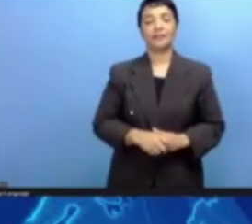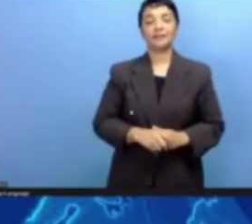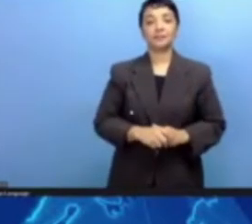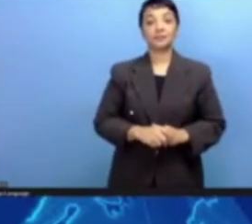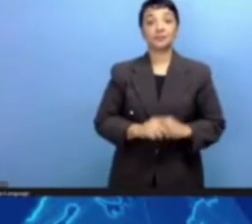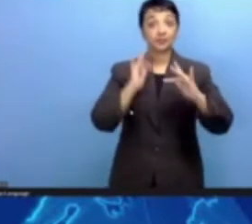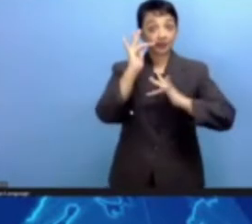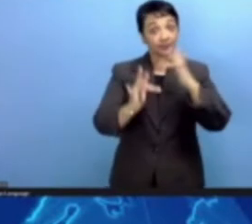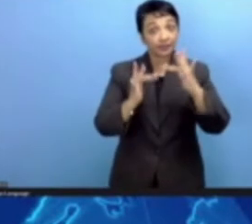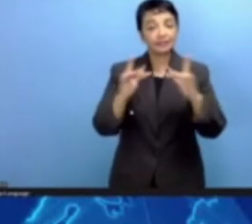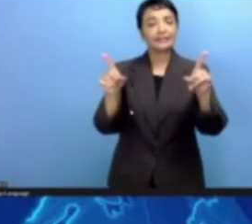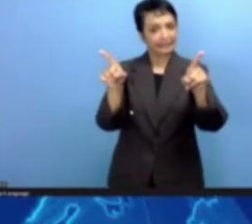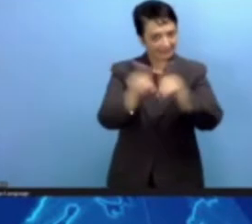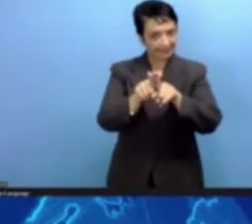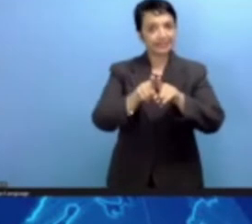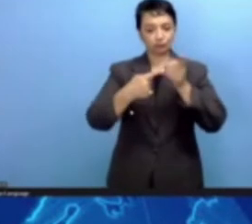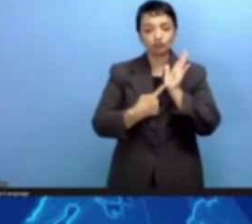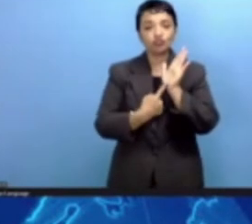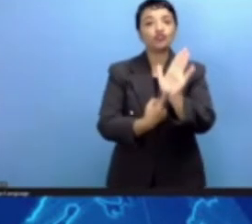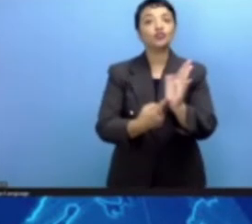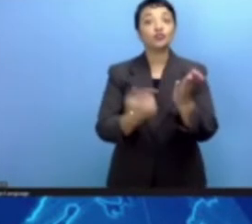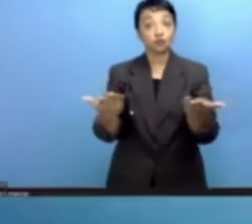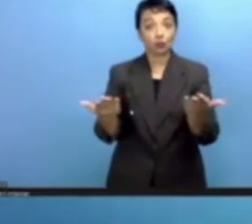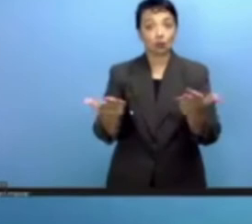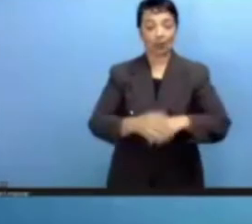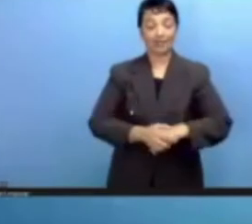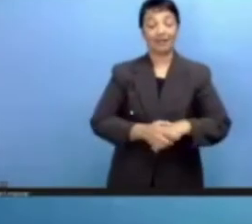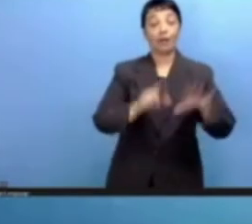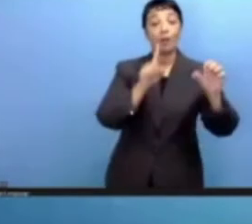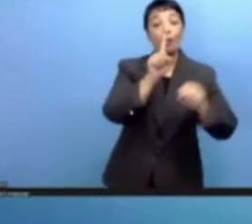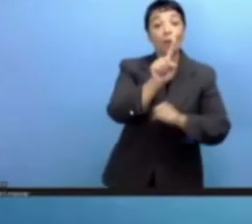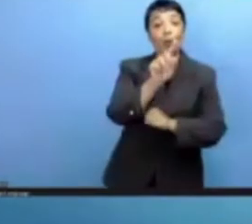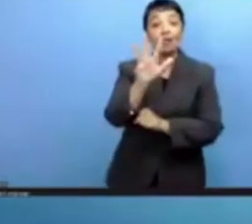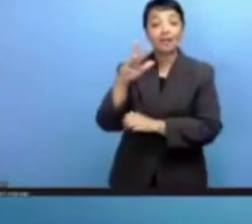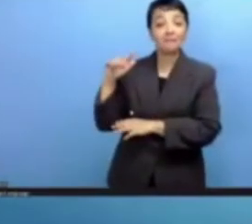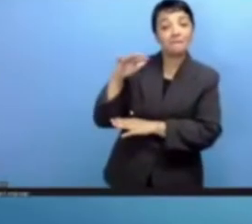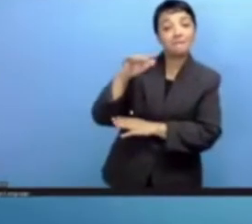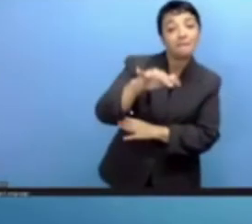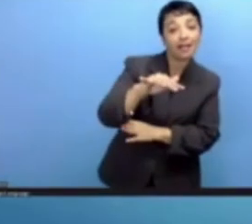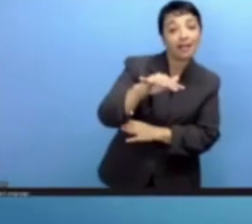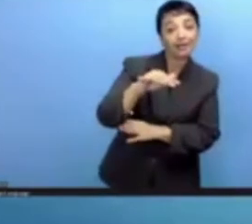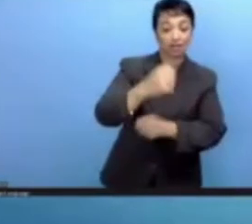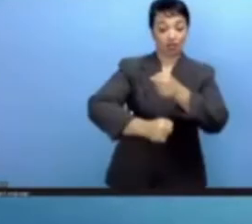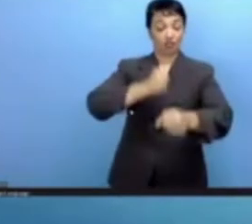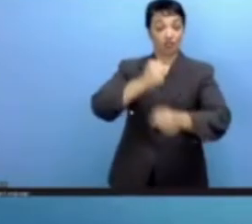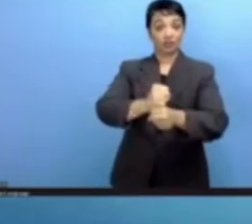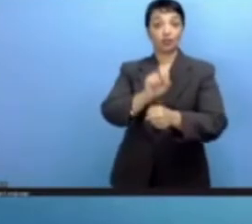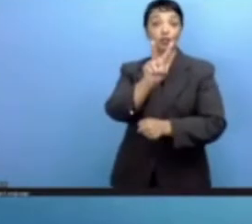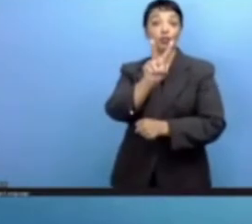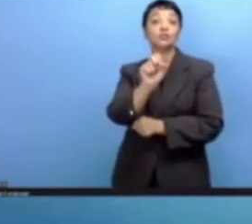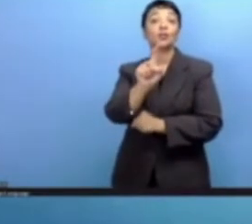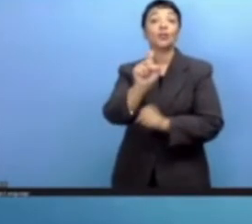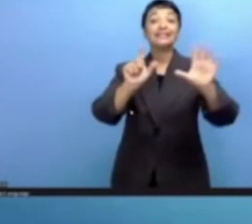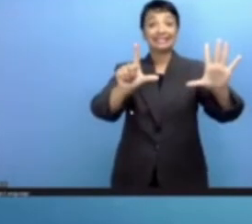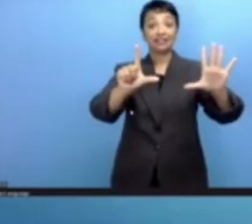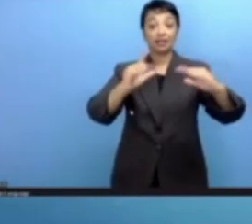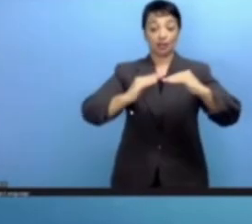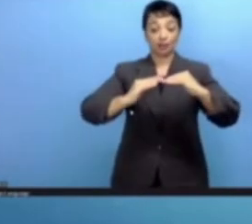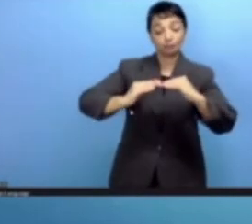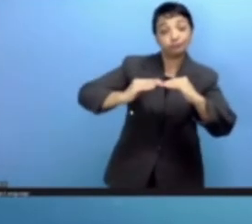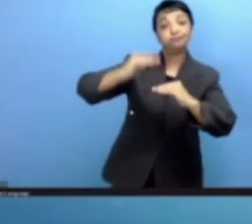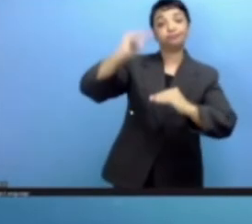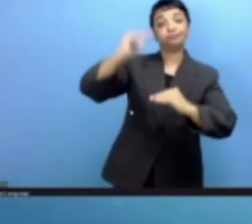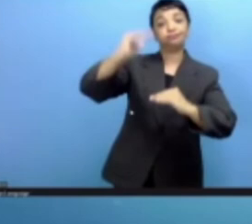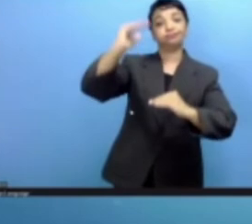والبناء بالنسبة للبنية التحتية ولدينا زيادة من 19 مليون مستخدم في